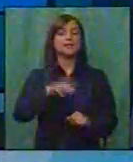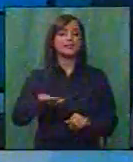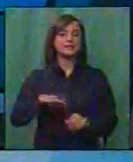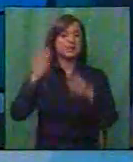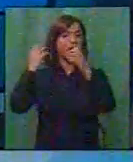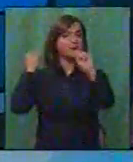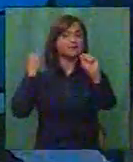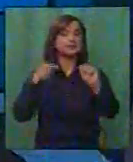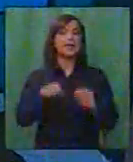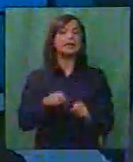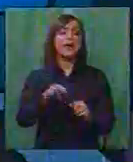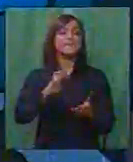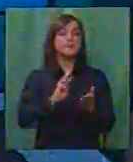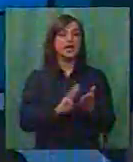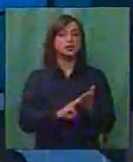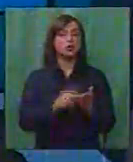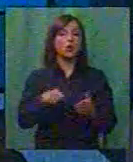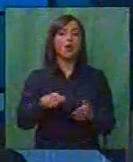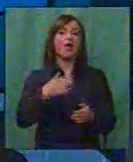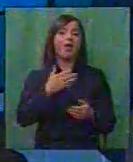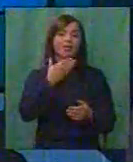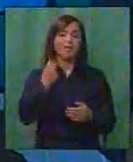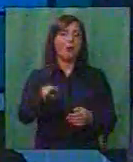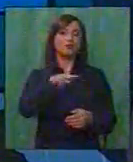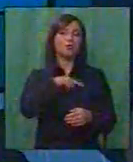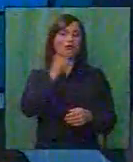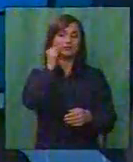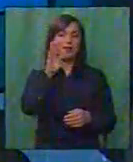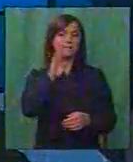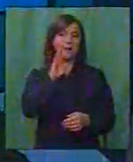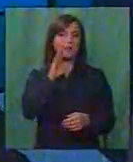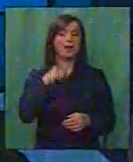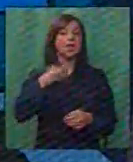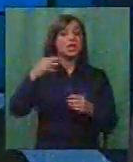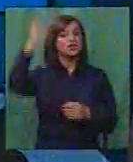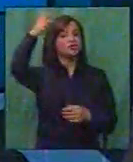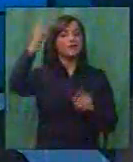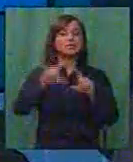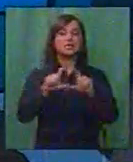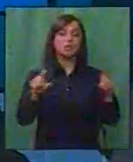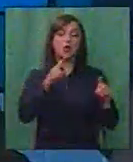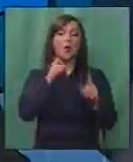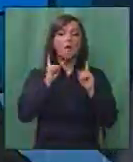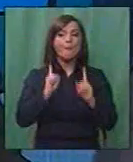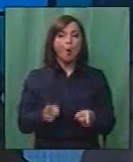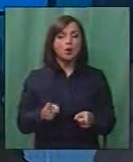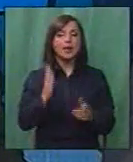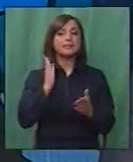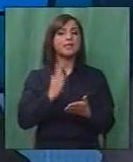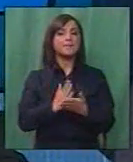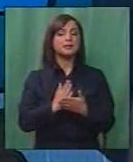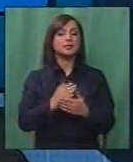детска масада во седот мијеши, кога отсуства одговорното родителство. Државните институција се тие кои мора да бидат